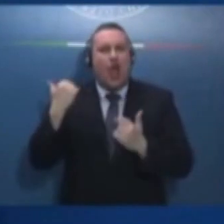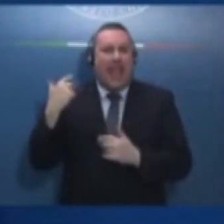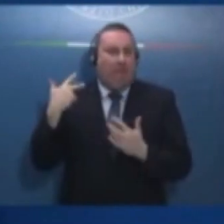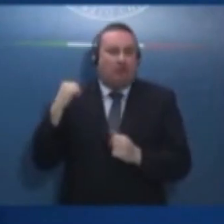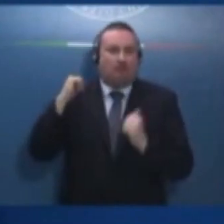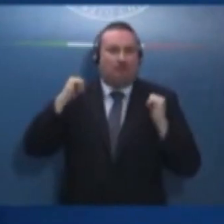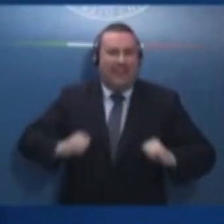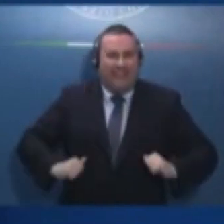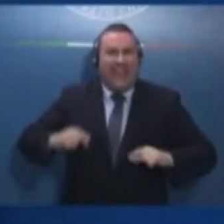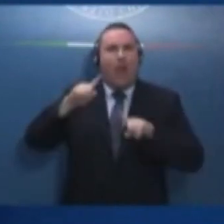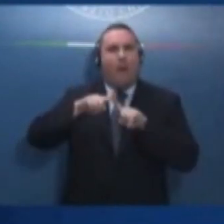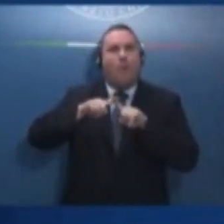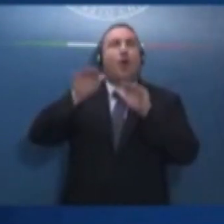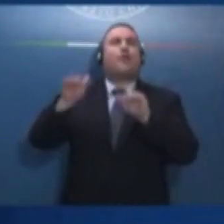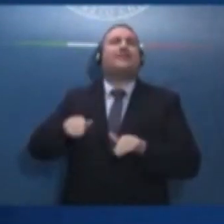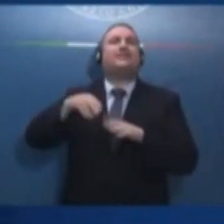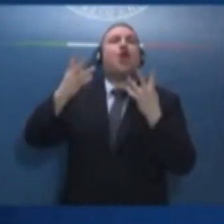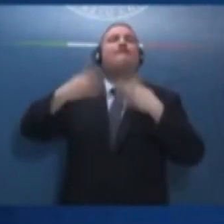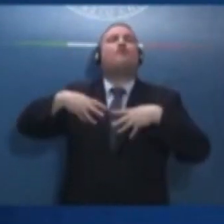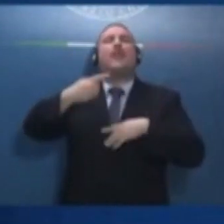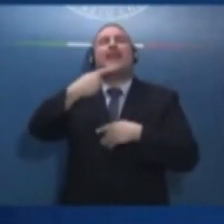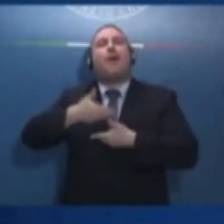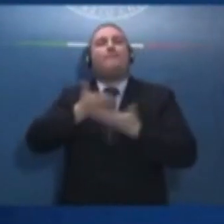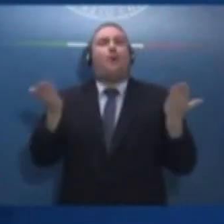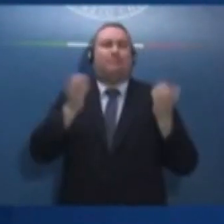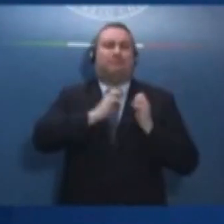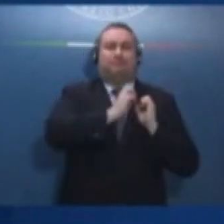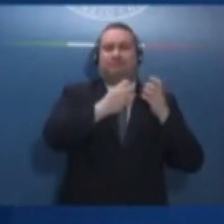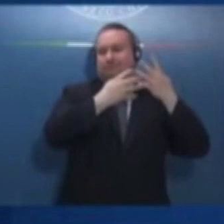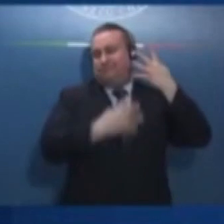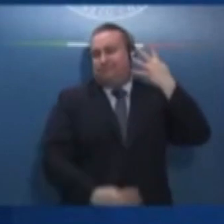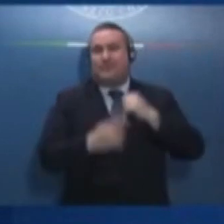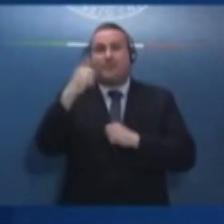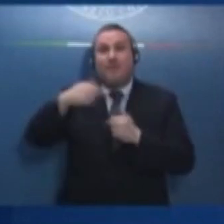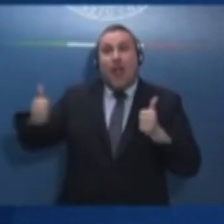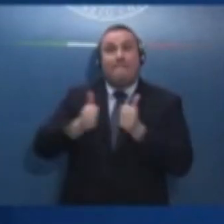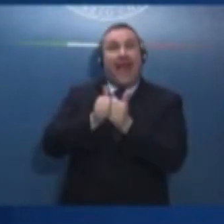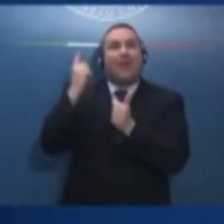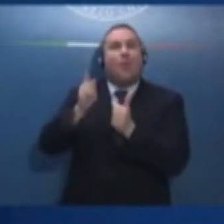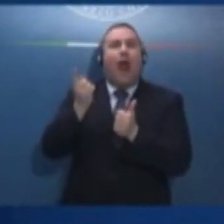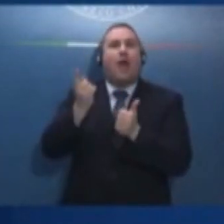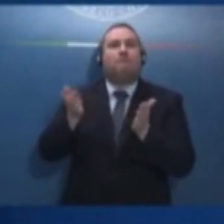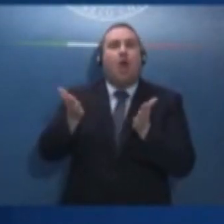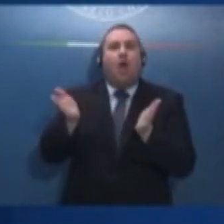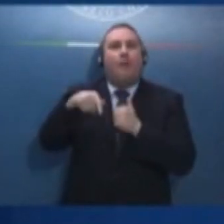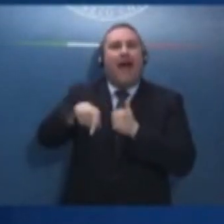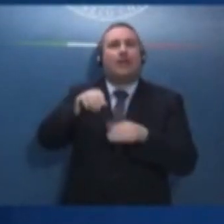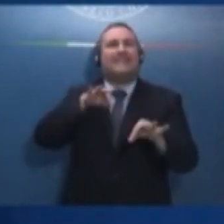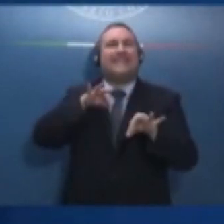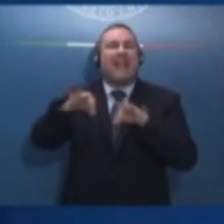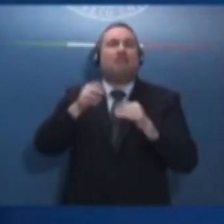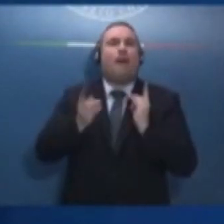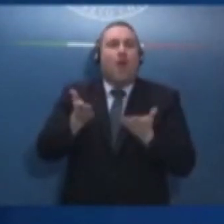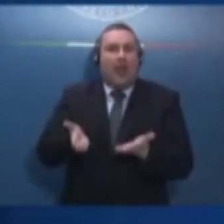funzionari pubblici. Uno dei pilastri del nostro partenariato riguarda la dimensione politica strategica, tocca la nostra